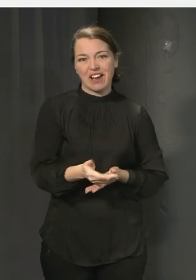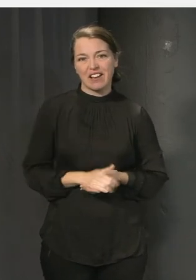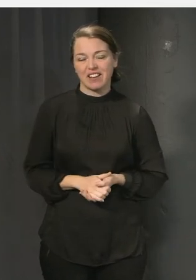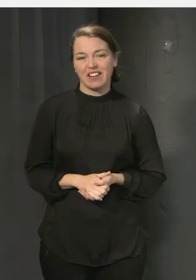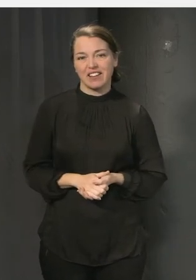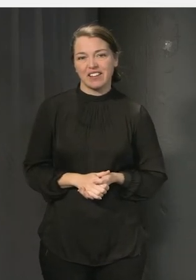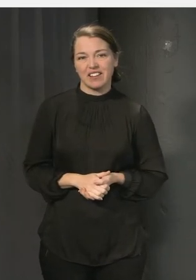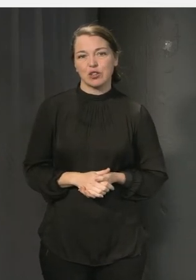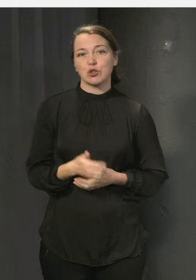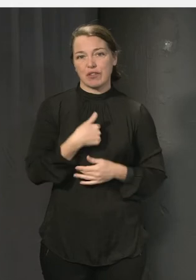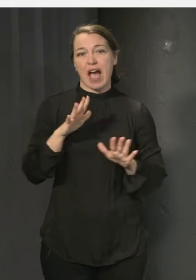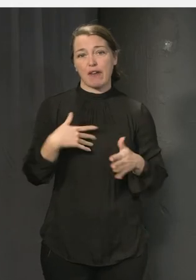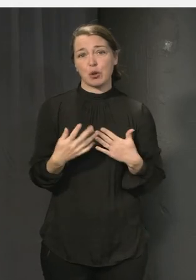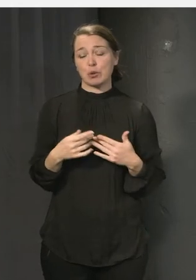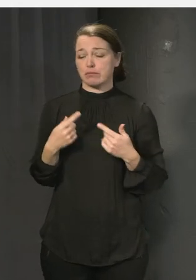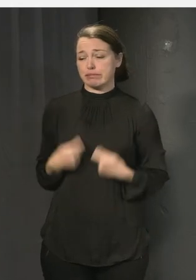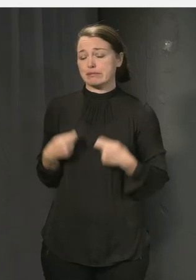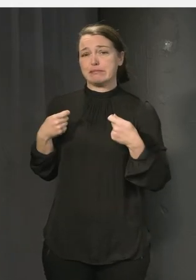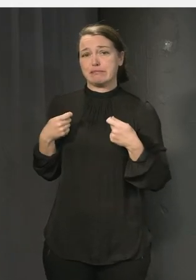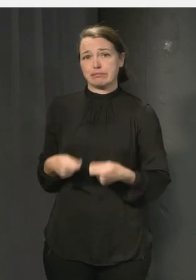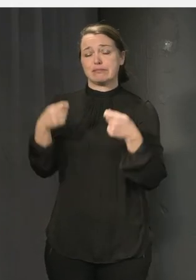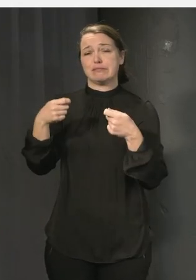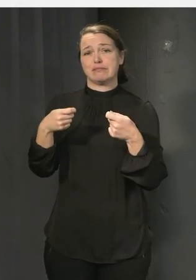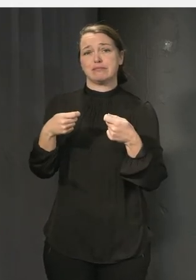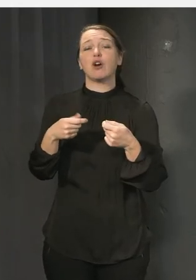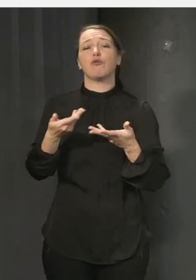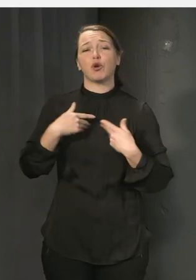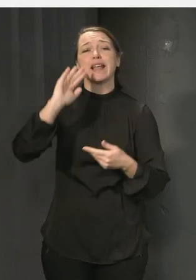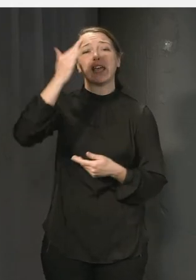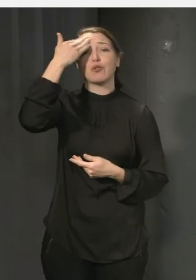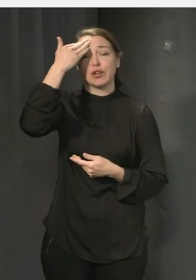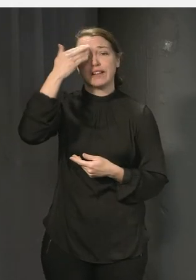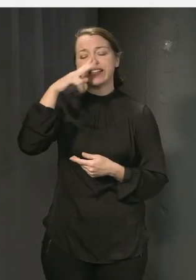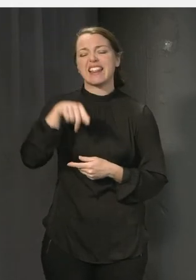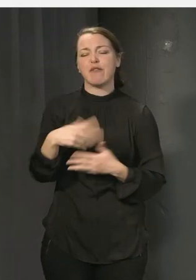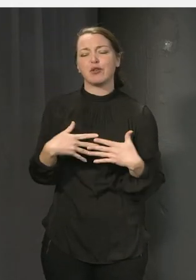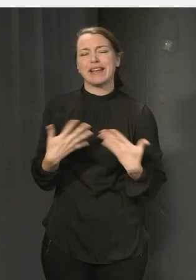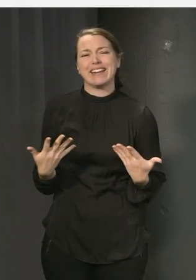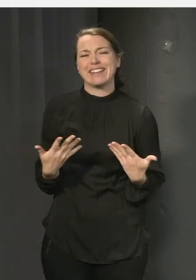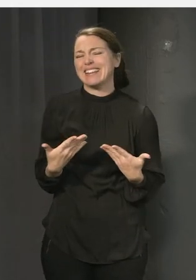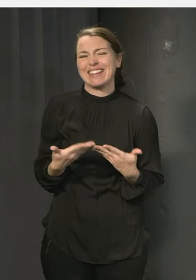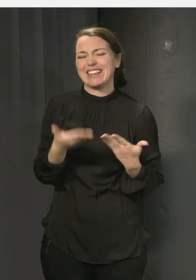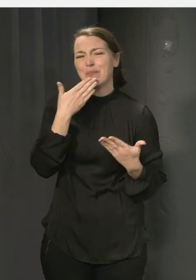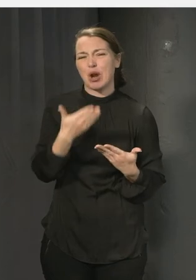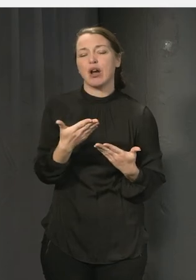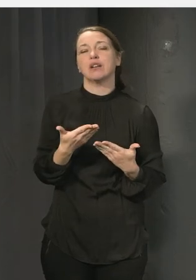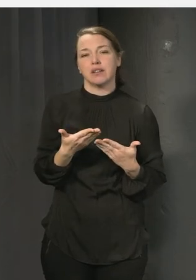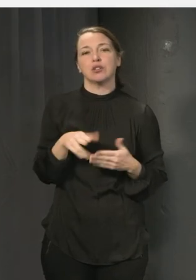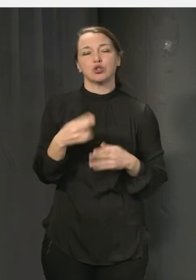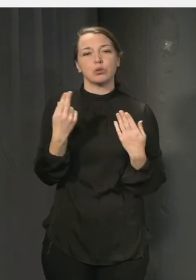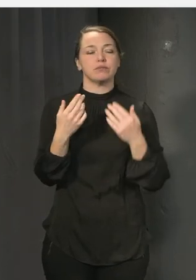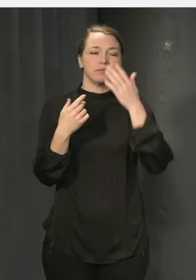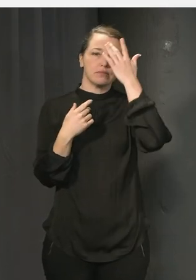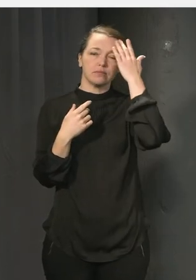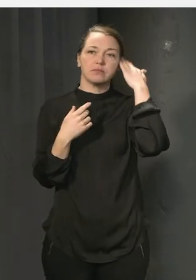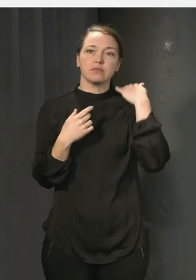erfarenheter som utgår från att vi har prövat olika modeller och sett, nej det där blir inte bra. Och det måste vi, jag tror jag vill öppna för att vi